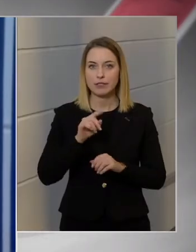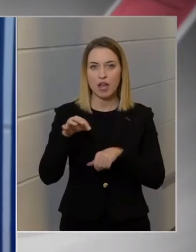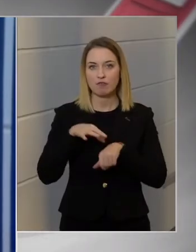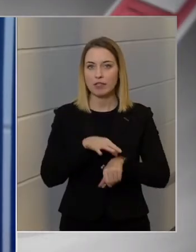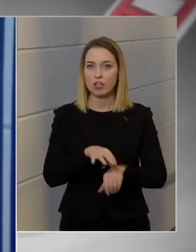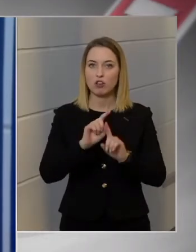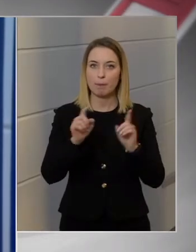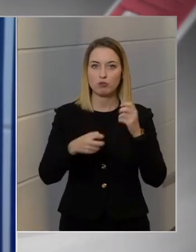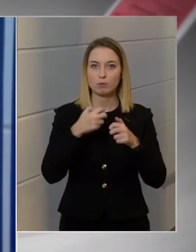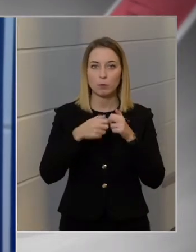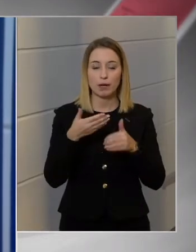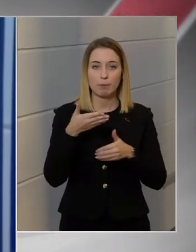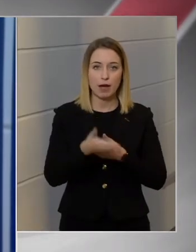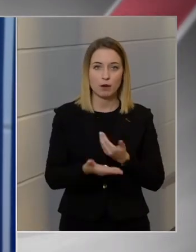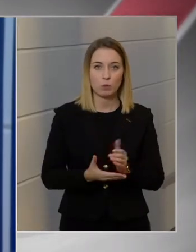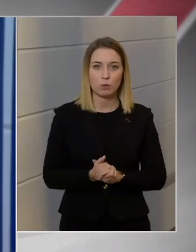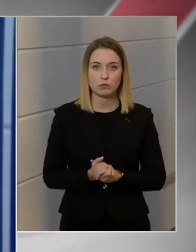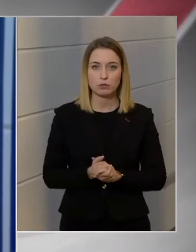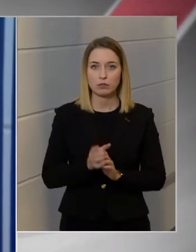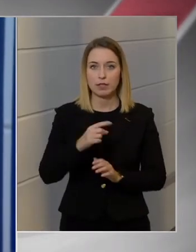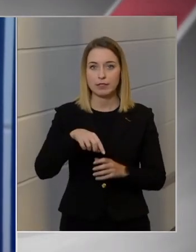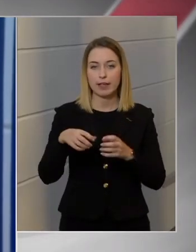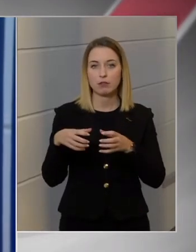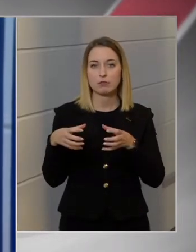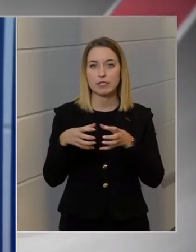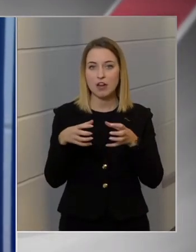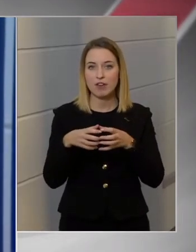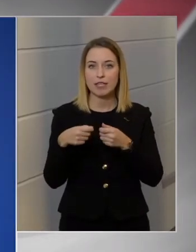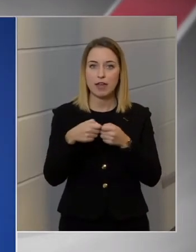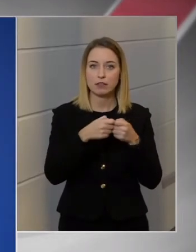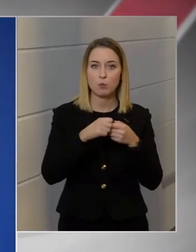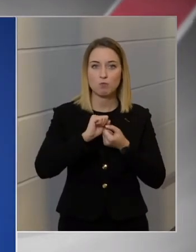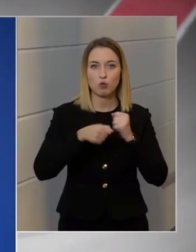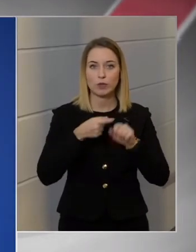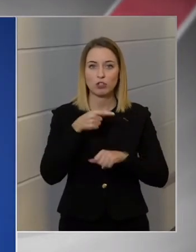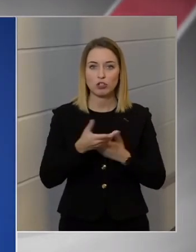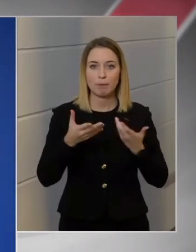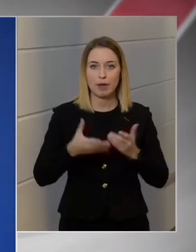más problémákhoz ezeknek a szervezeteknek a működésében?